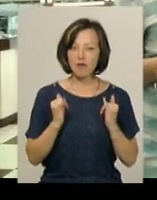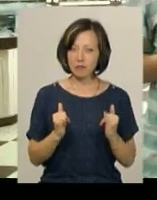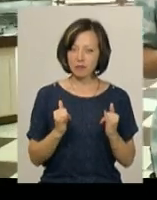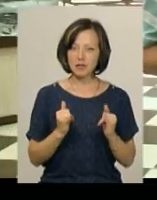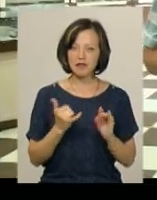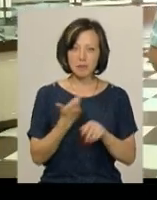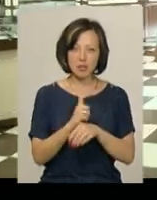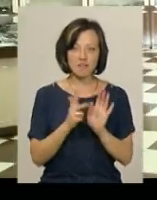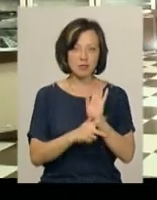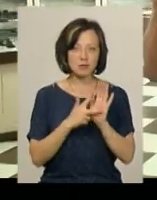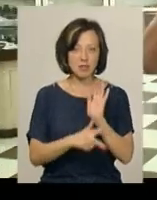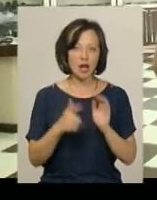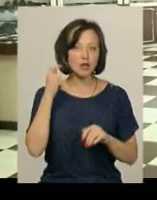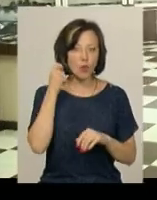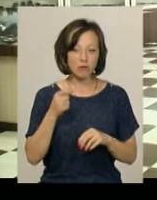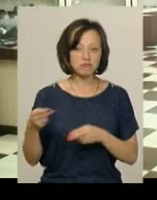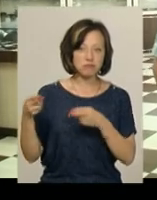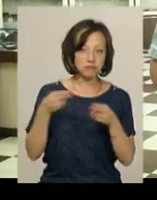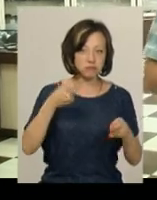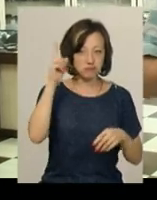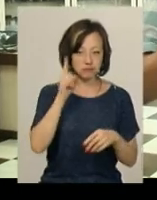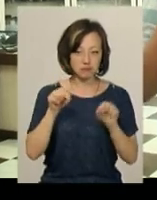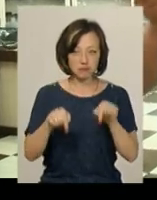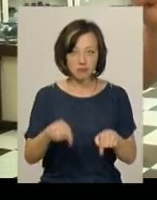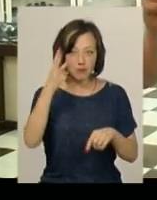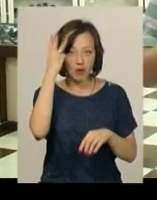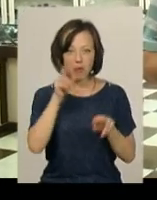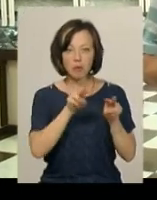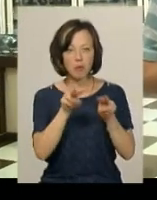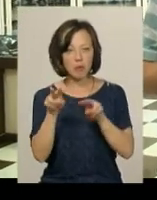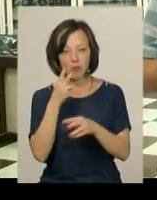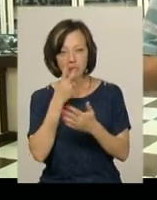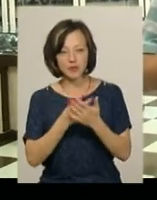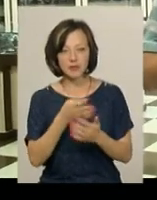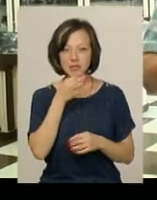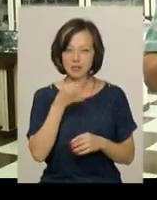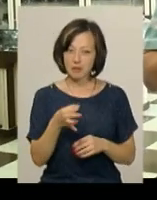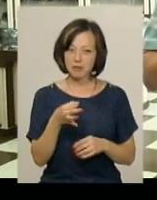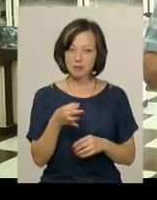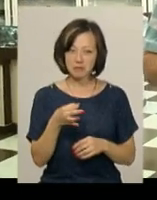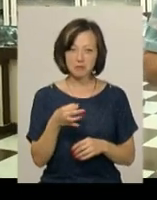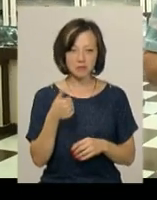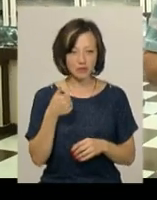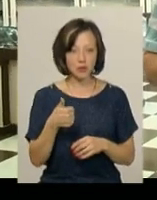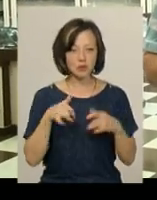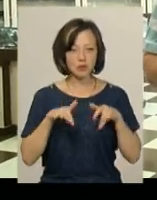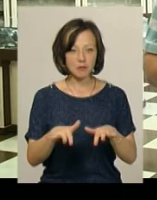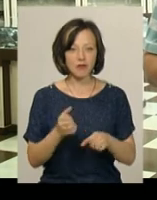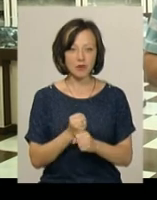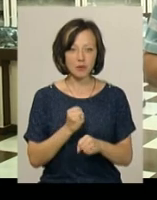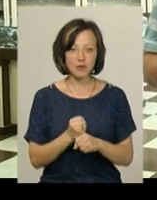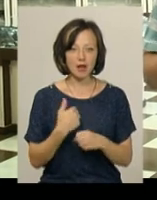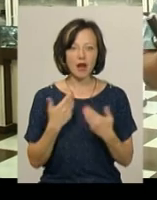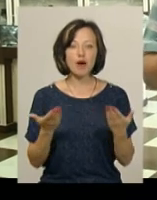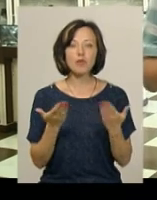йому вже за 80 років з Ізраїля сюди проскурів, походив, подивився і сказав, хорошу справу робиш. Я